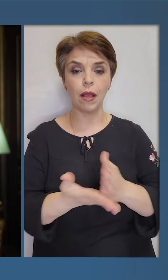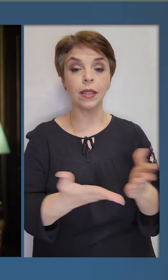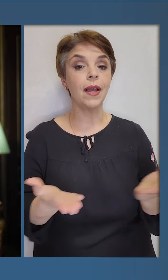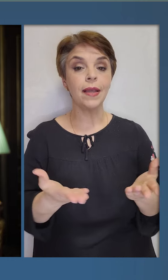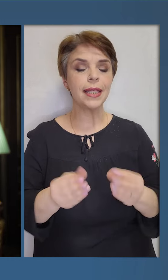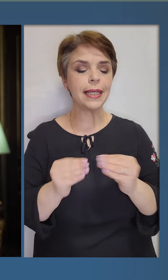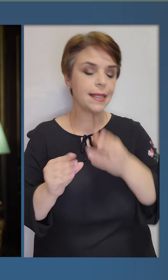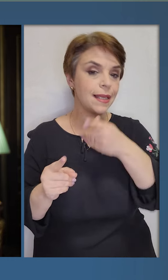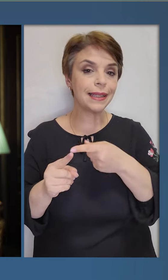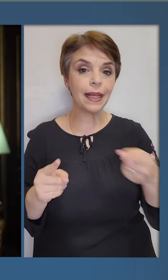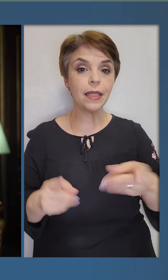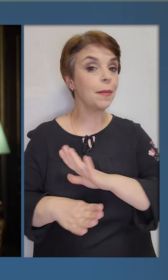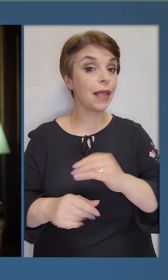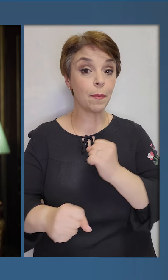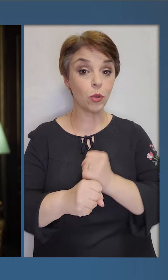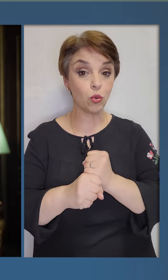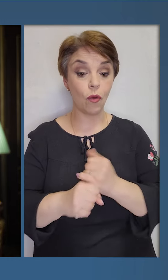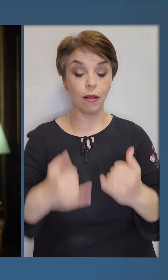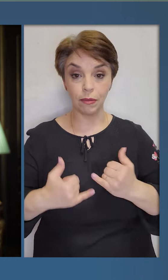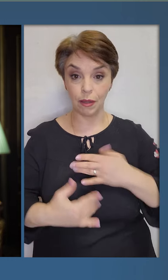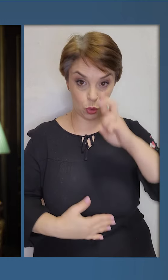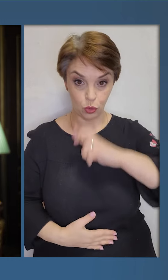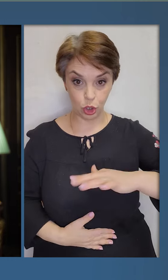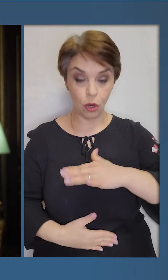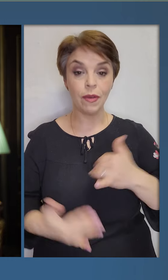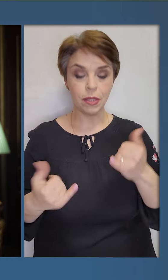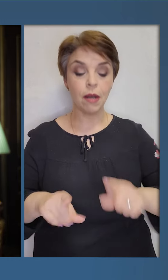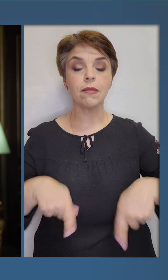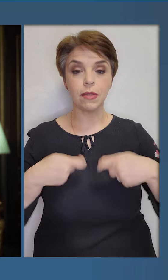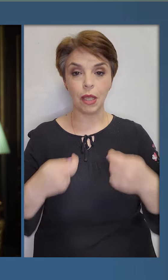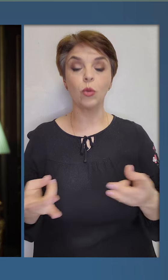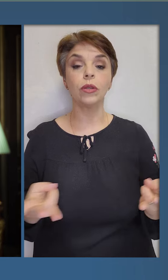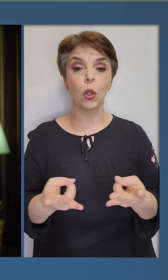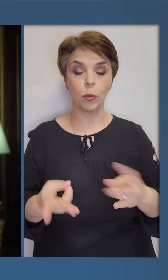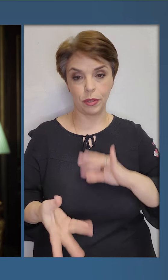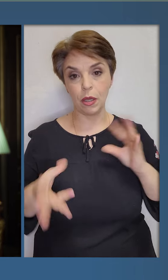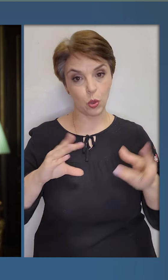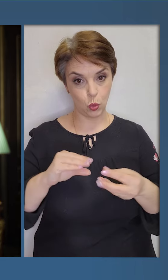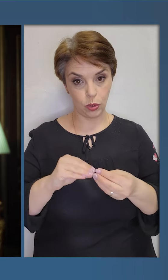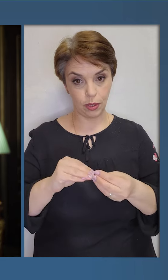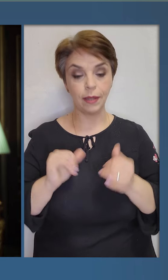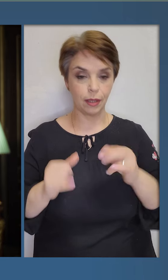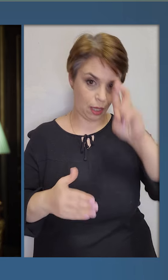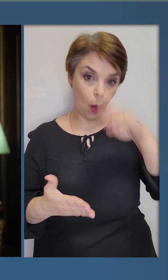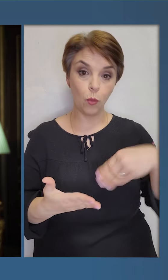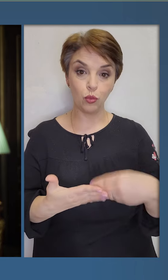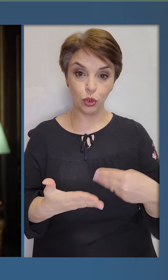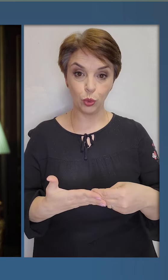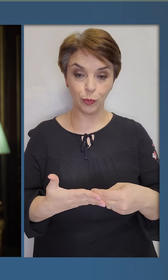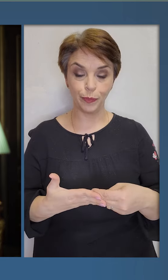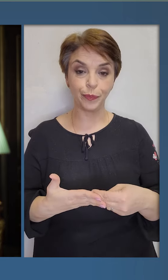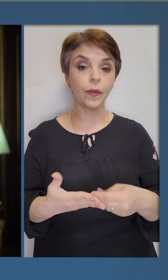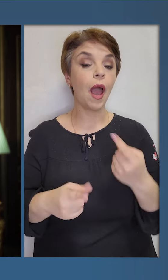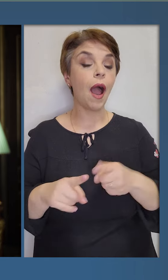активи, які десятиліттями не працювали на нашу державу, зараз дають необхідні результати для бюджету.